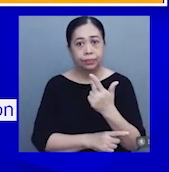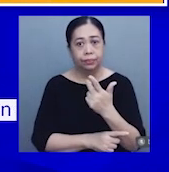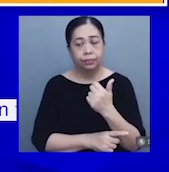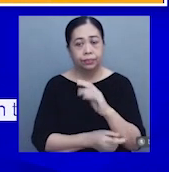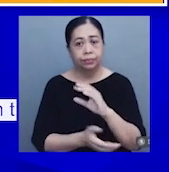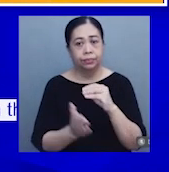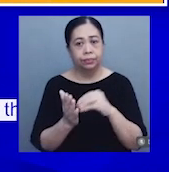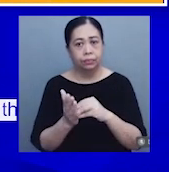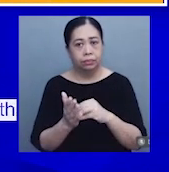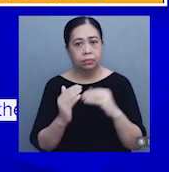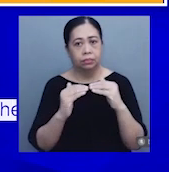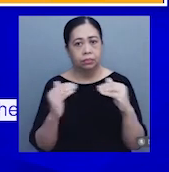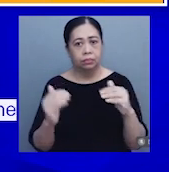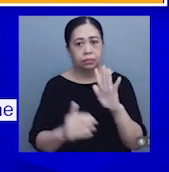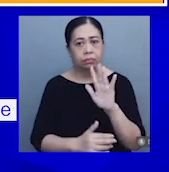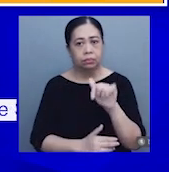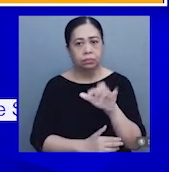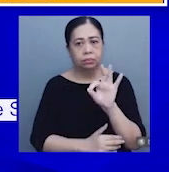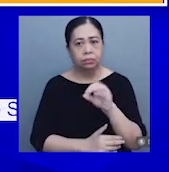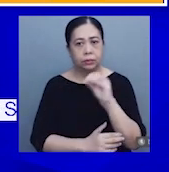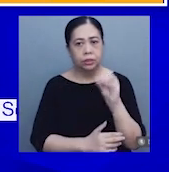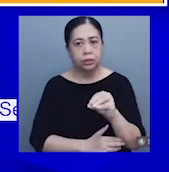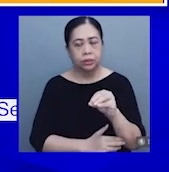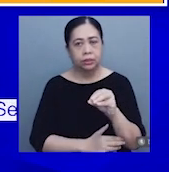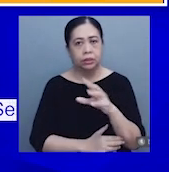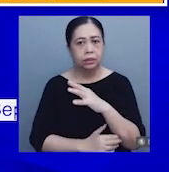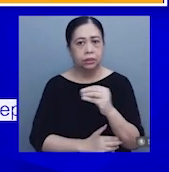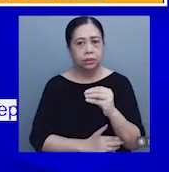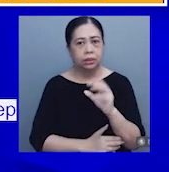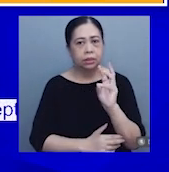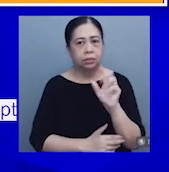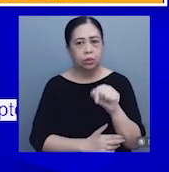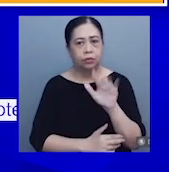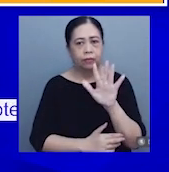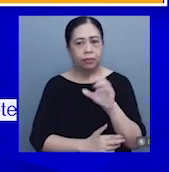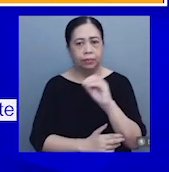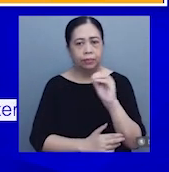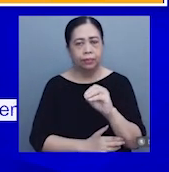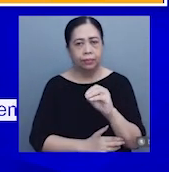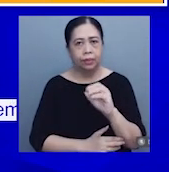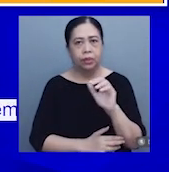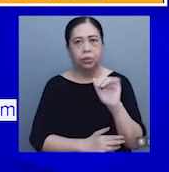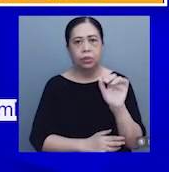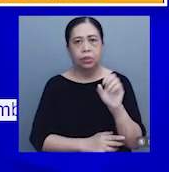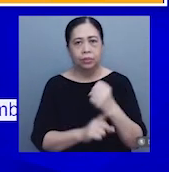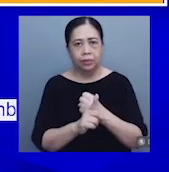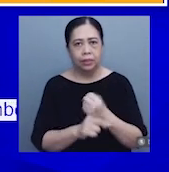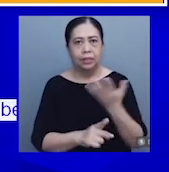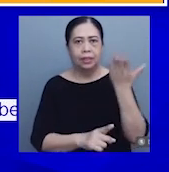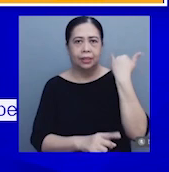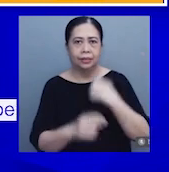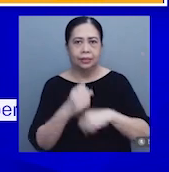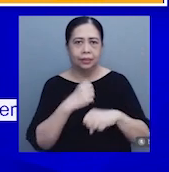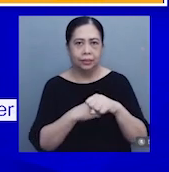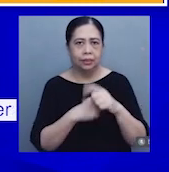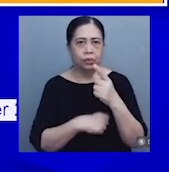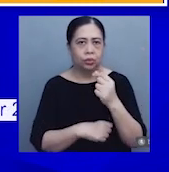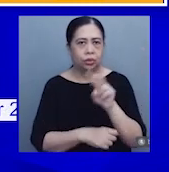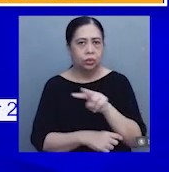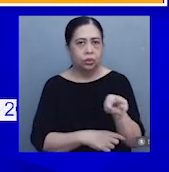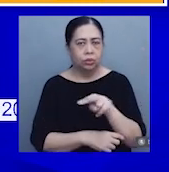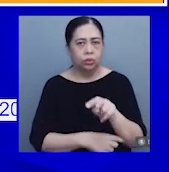naitala sa antas na 5.9% at 6.5% naman noong September 2022.